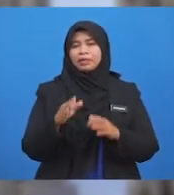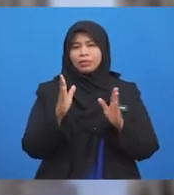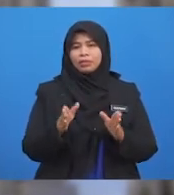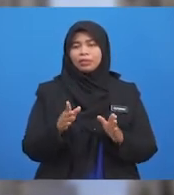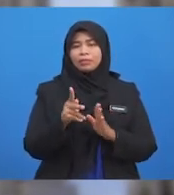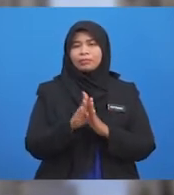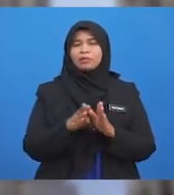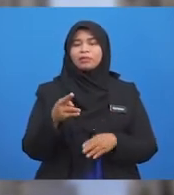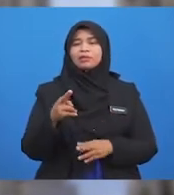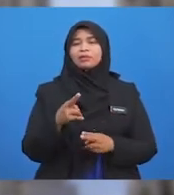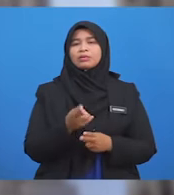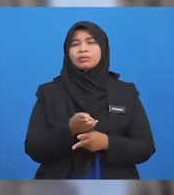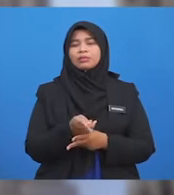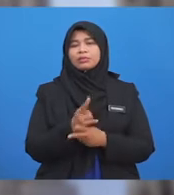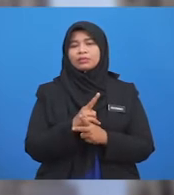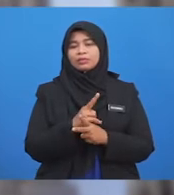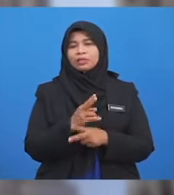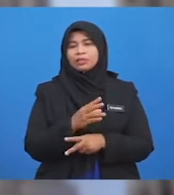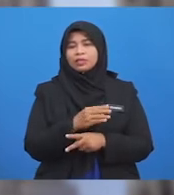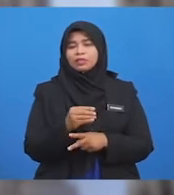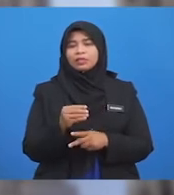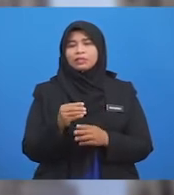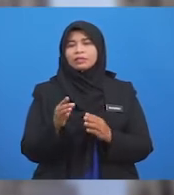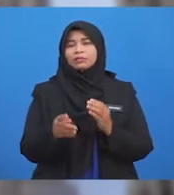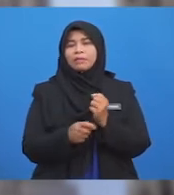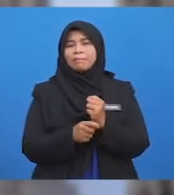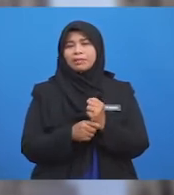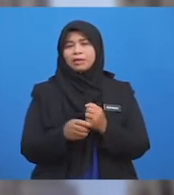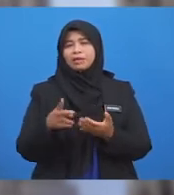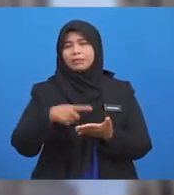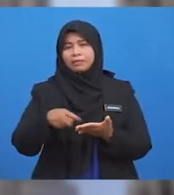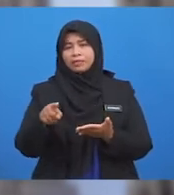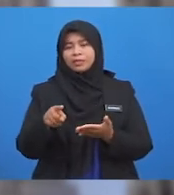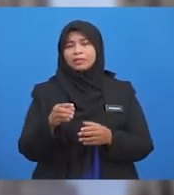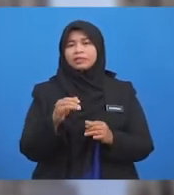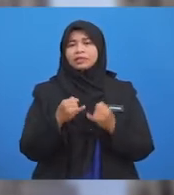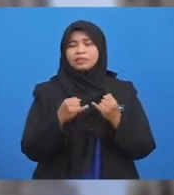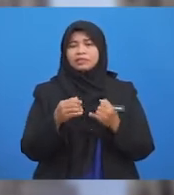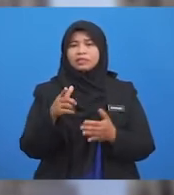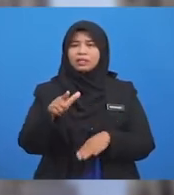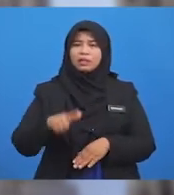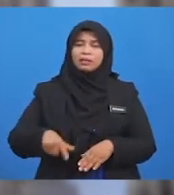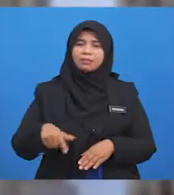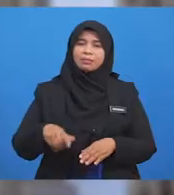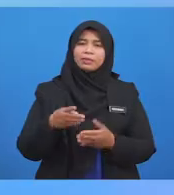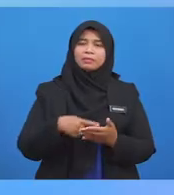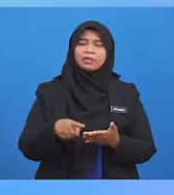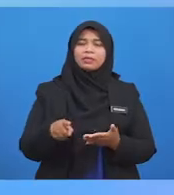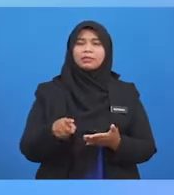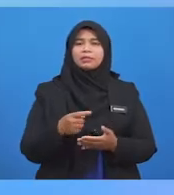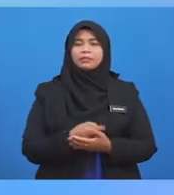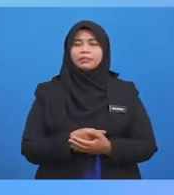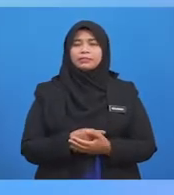Barang Tetapi Menggunakan Tambahan Bayaran Jika Hutang Tersebut Lambat Dibayar